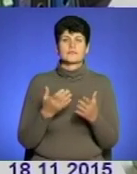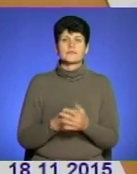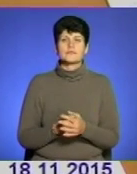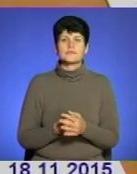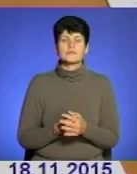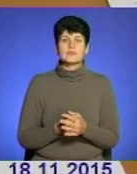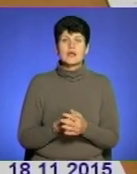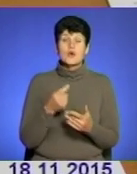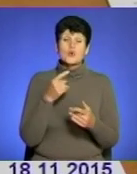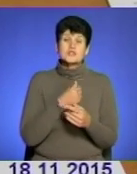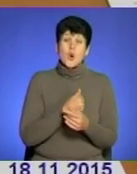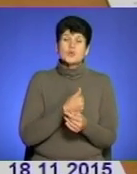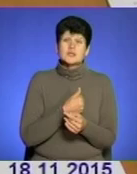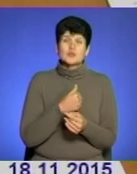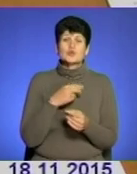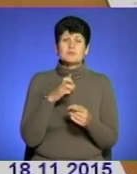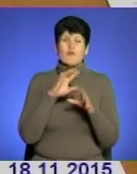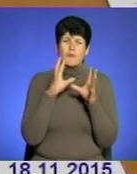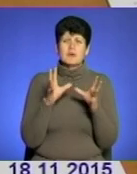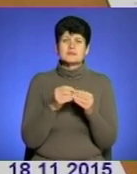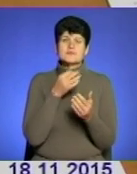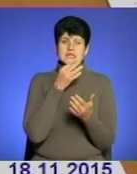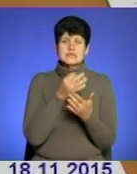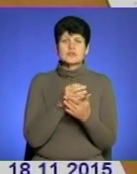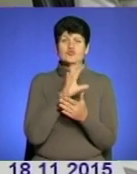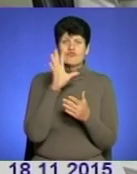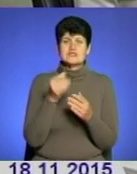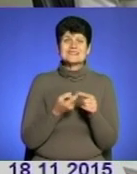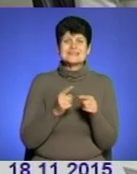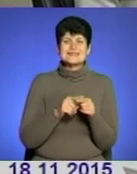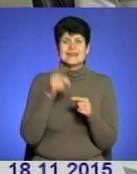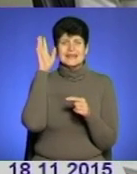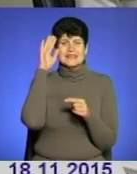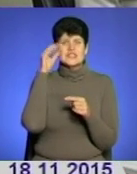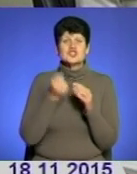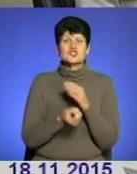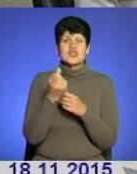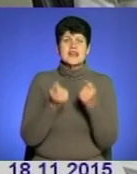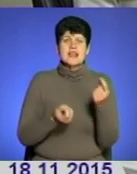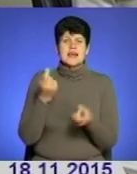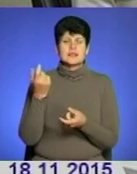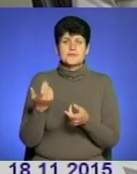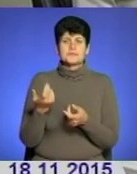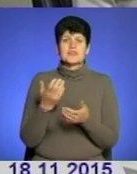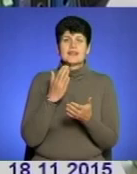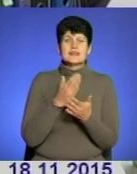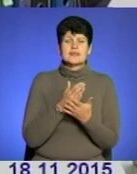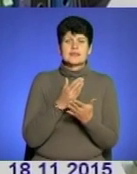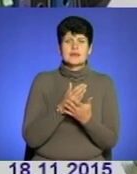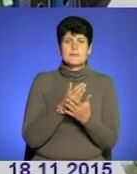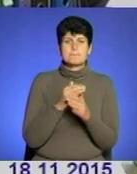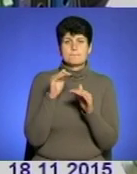Хоча хотілося б зазначити, що ці всі джерела, ці природні джерела, вони є